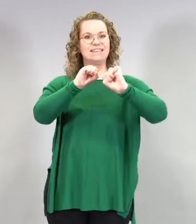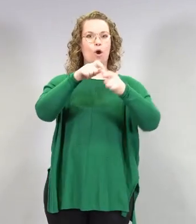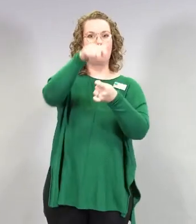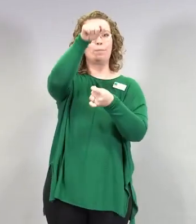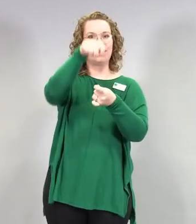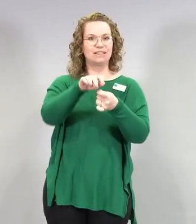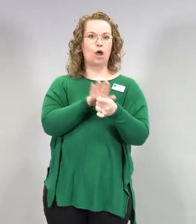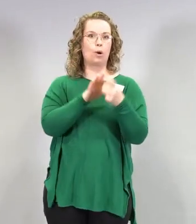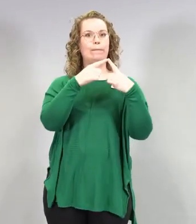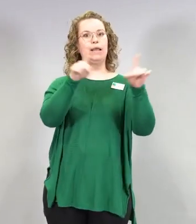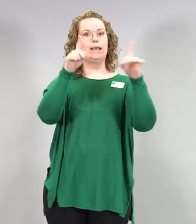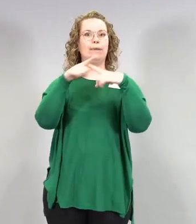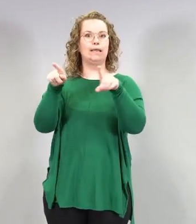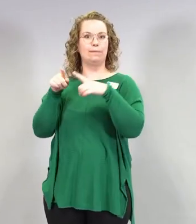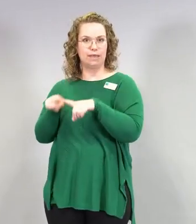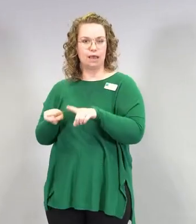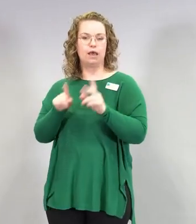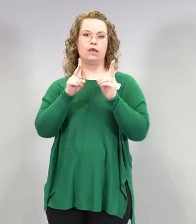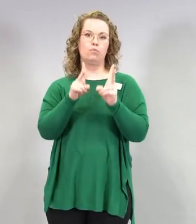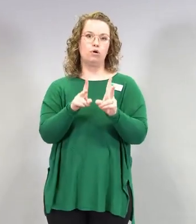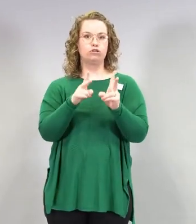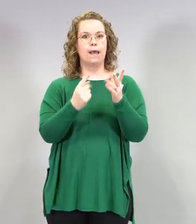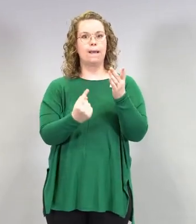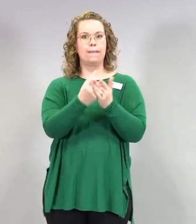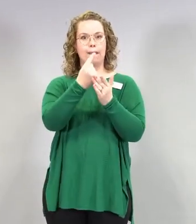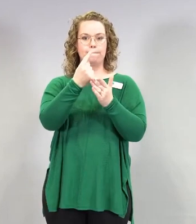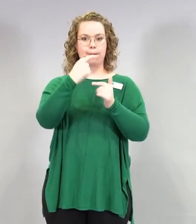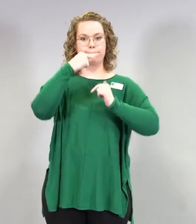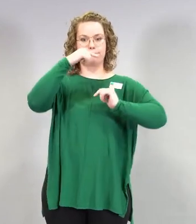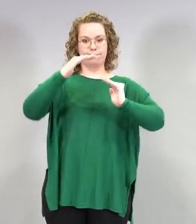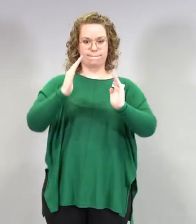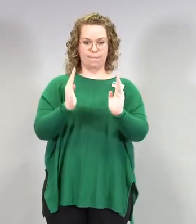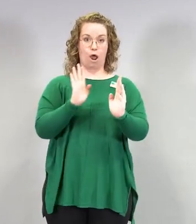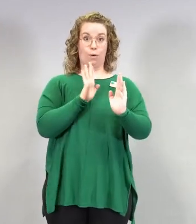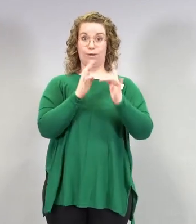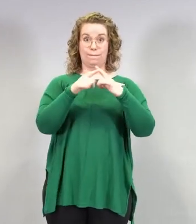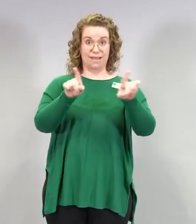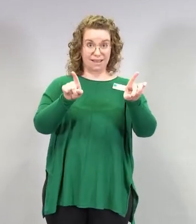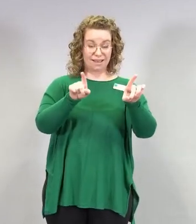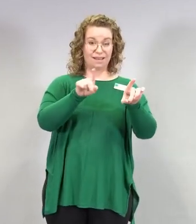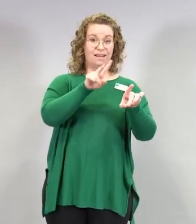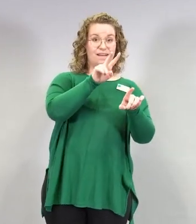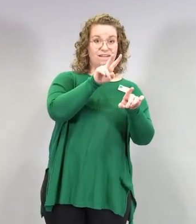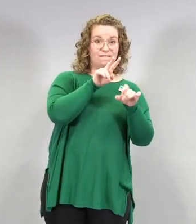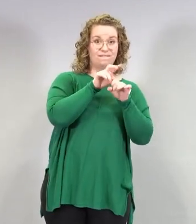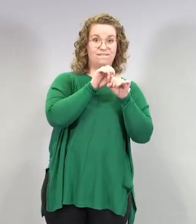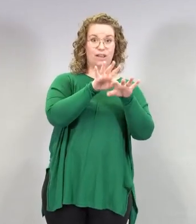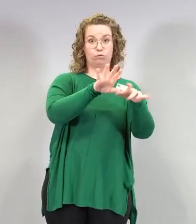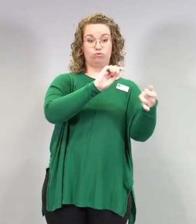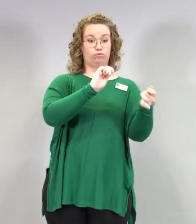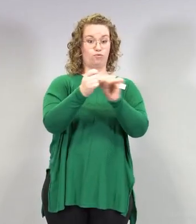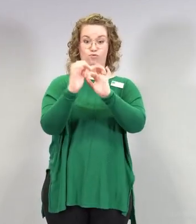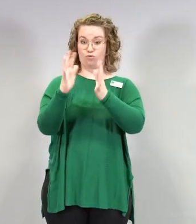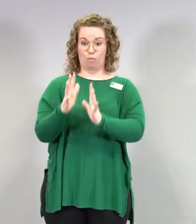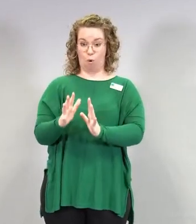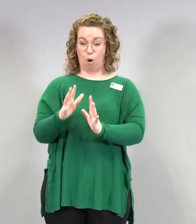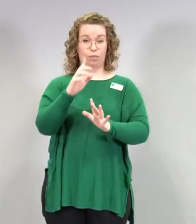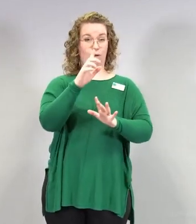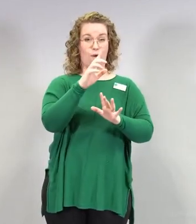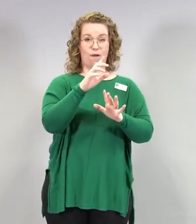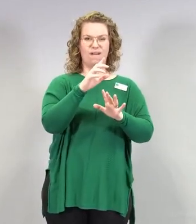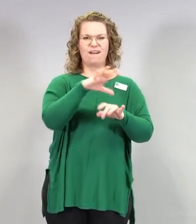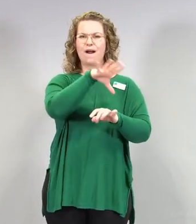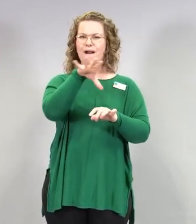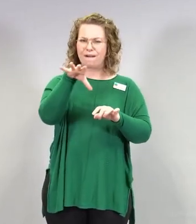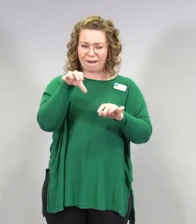tapausmääritelmä on ollut ja tosiaan mikä se vallitseva virustyyppi on ollut, koska kaikki nämä asiat vaikuttavat niihin yksittäisiin